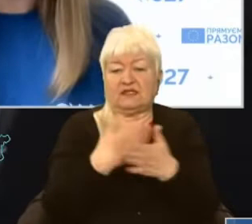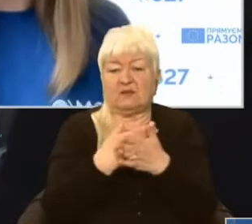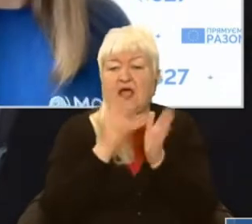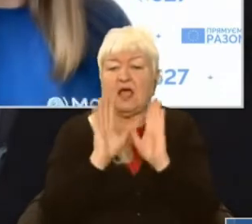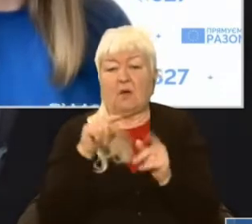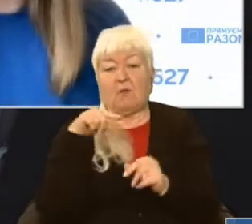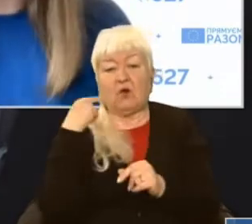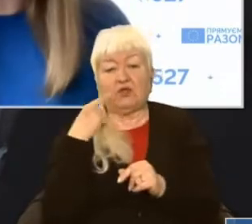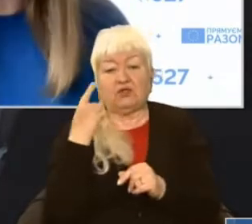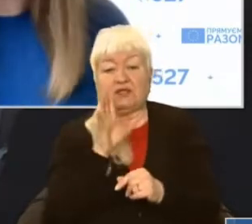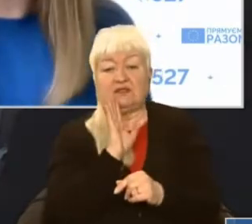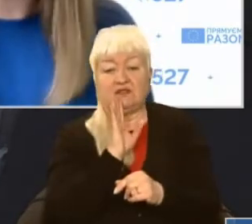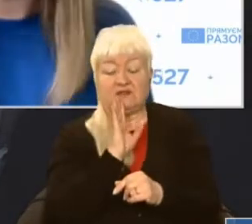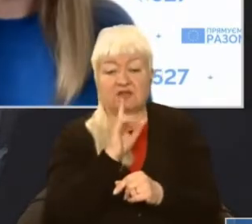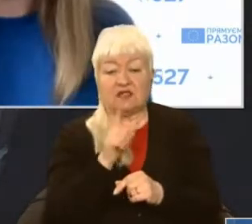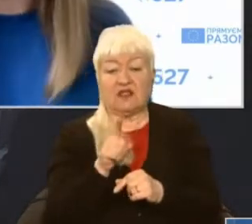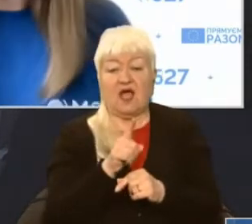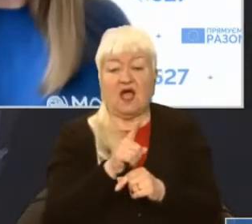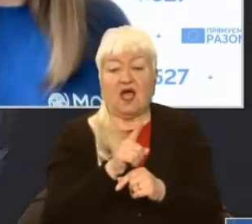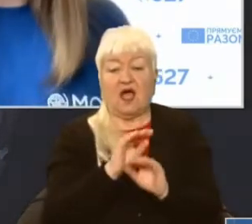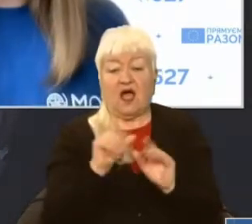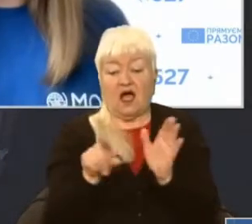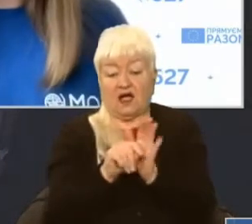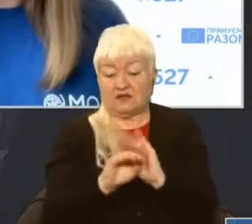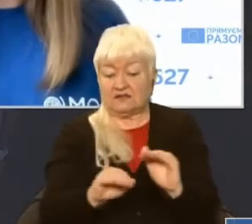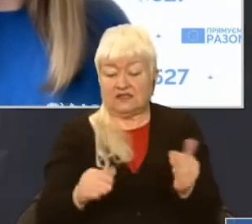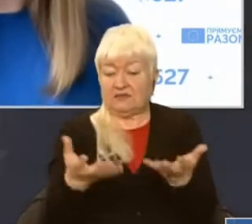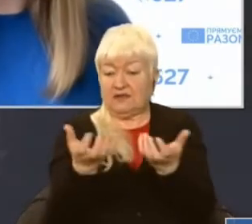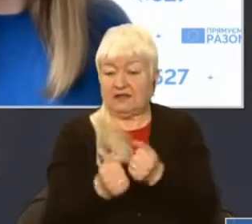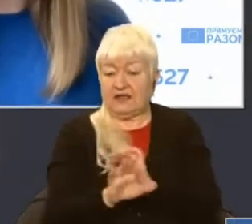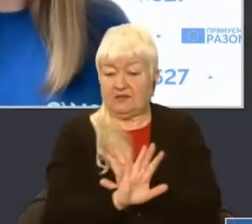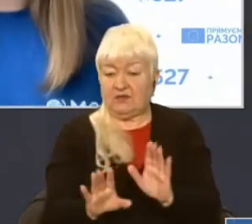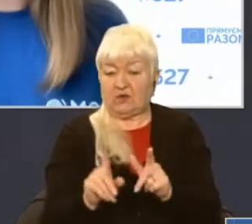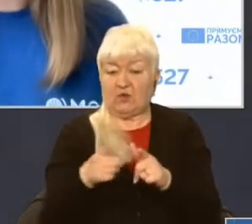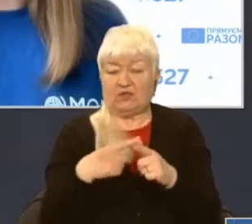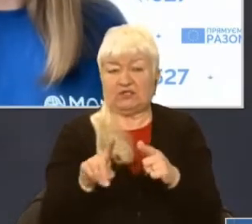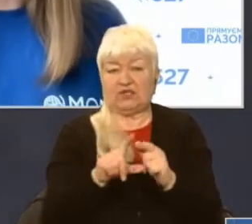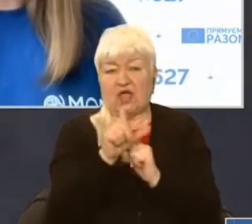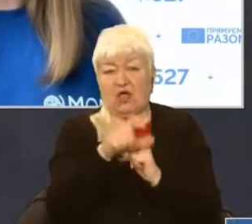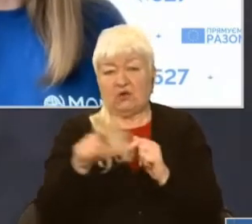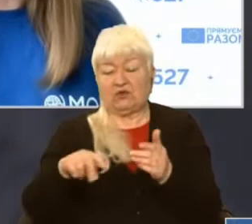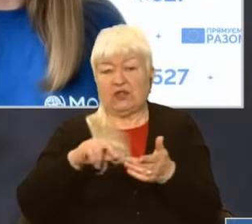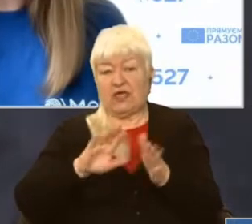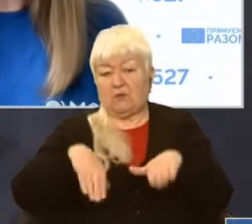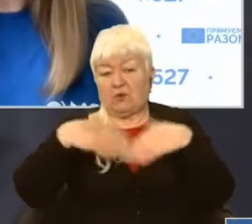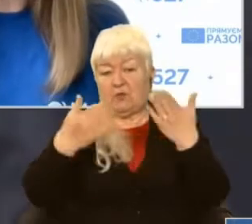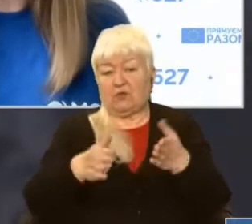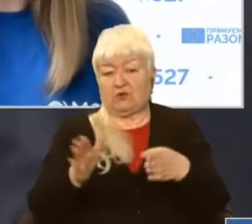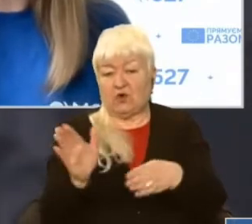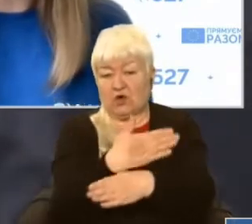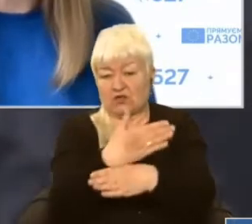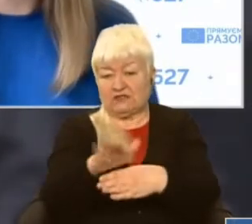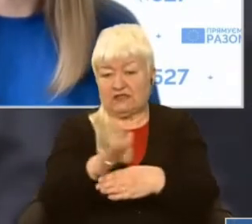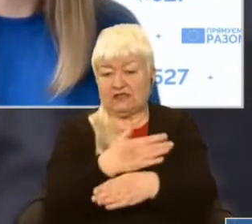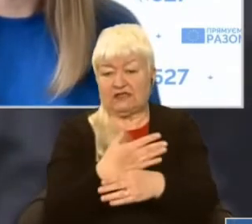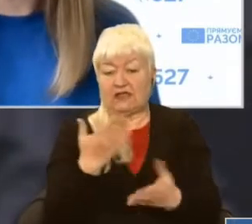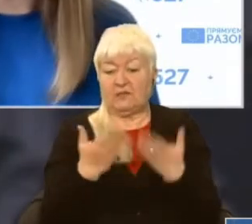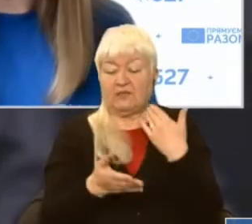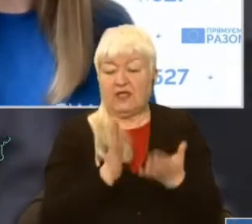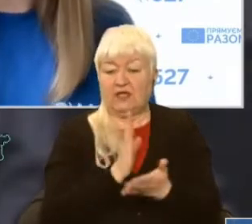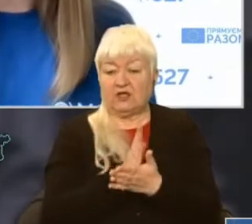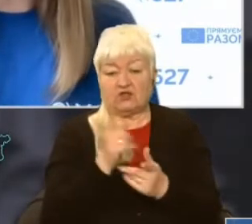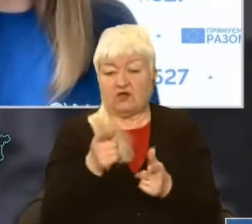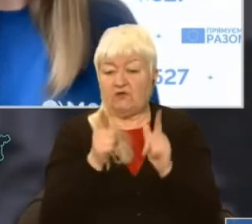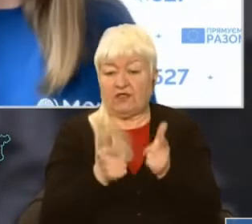молодих дівчат, а дівчат там з дітьми не беруть, чи людей пропонують розділити, чи якщо ця пропозиція діє, і дивіться,